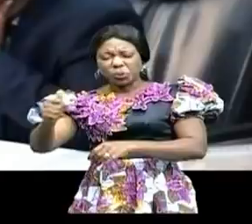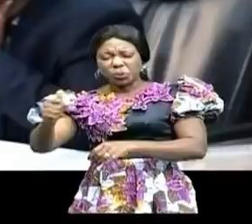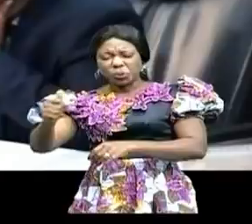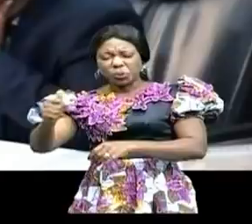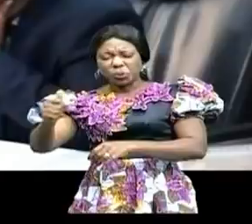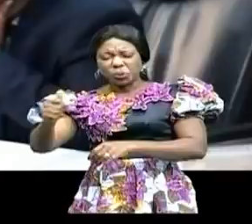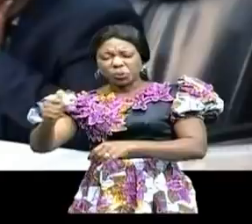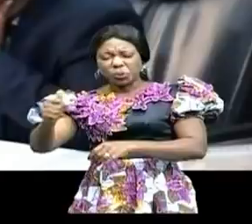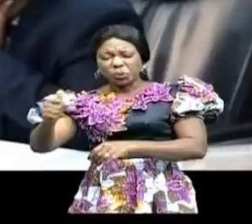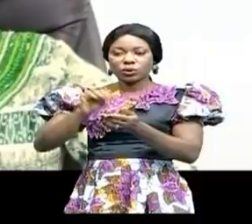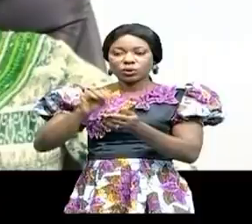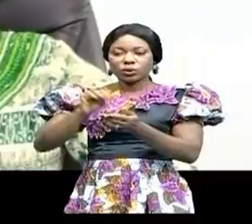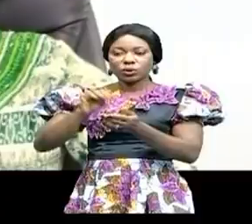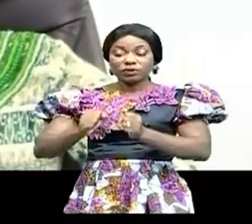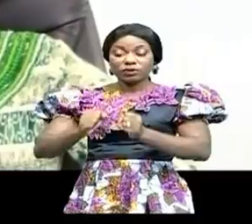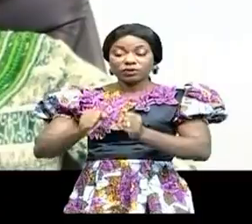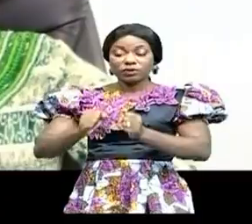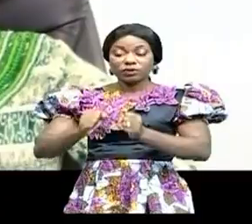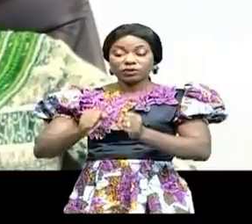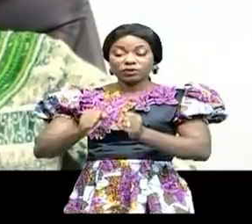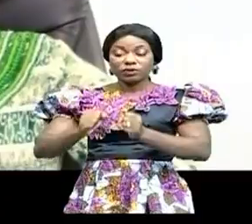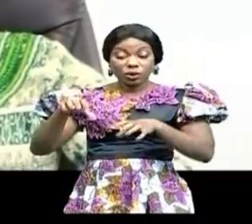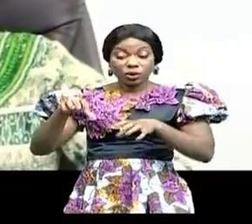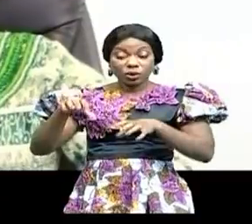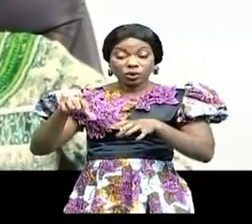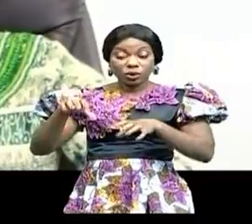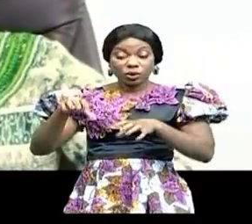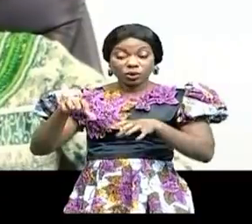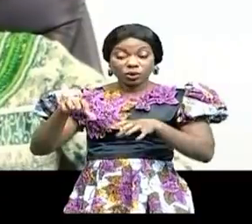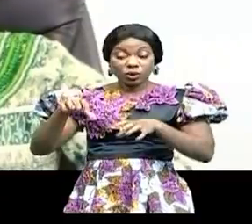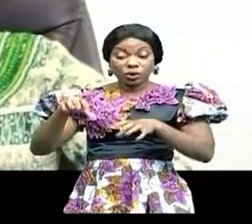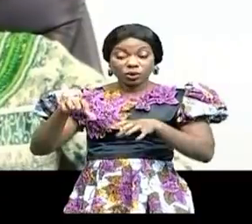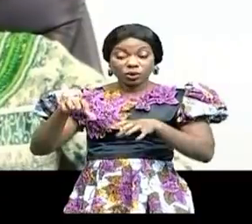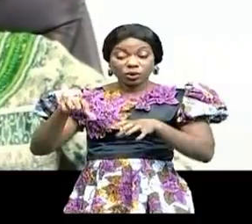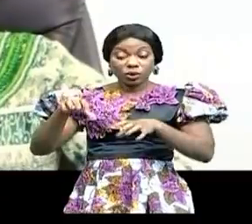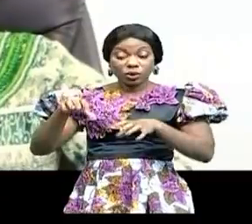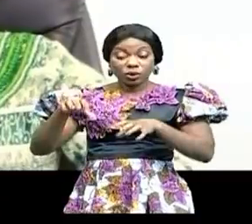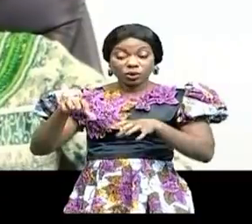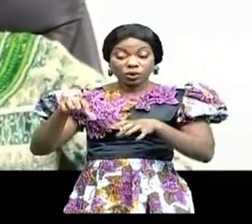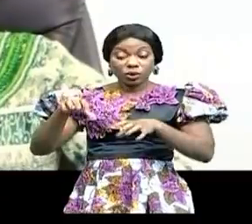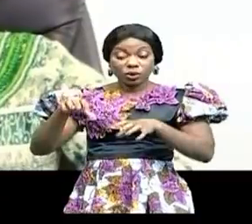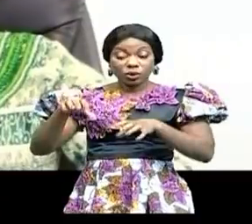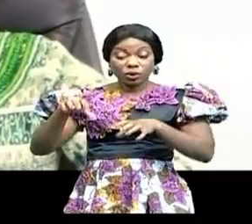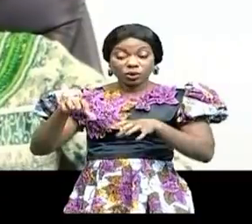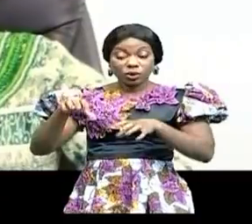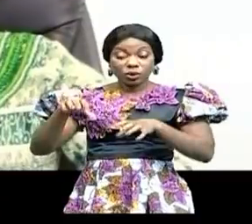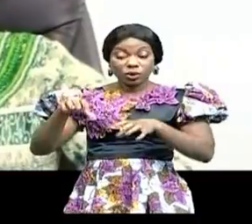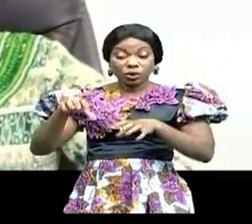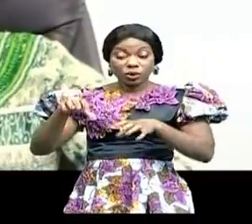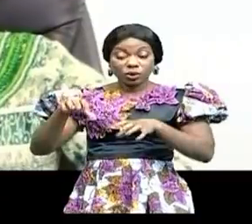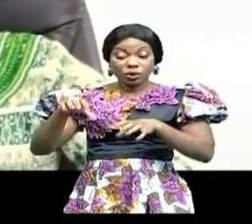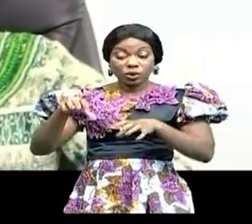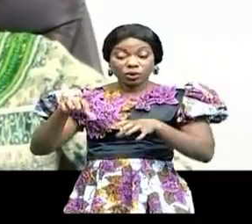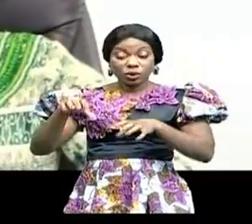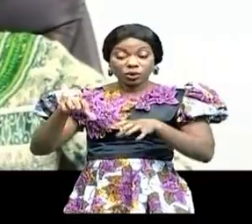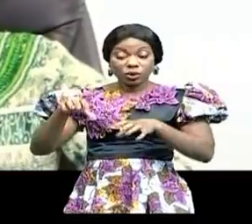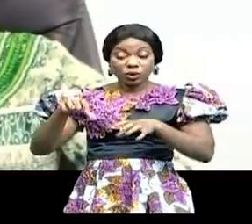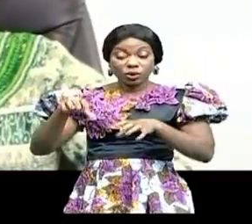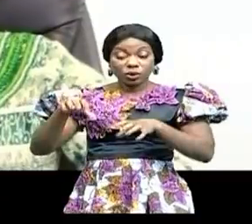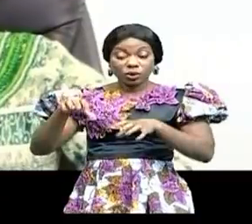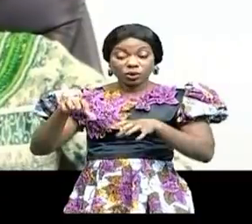armées loyalistes mènent des actions bien ciblées. Les opérations conjointes FARDC